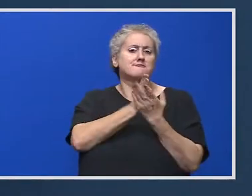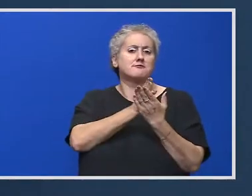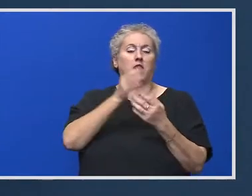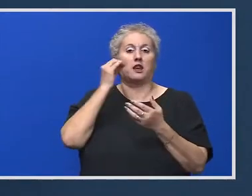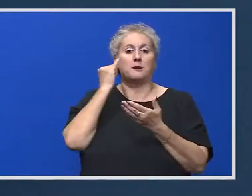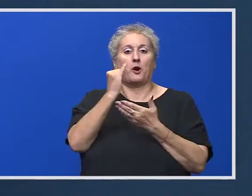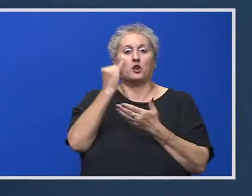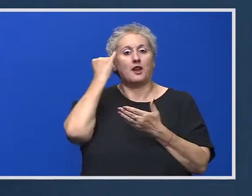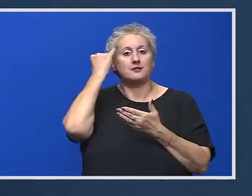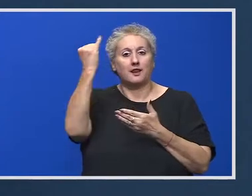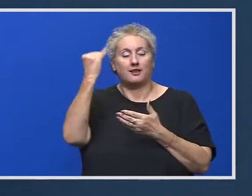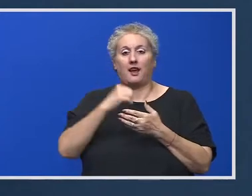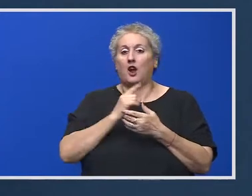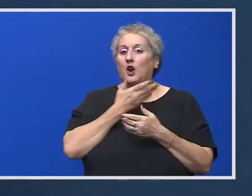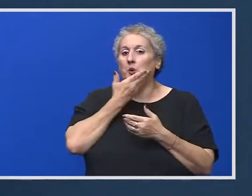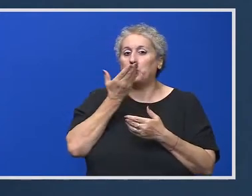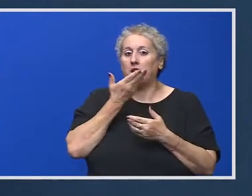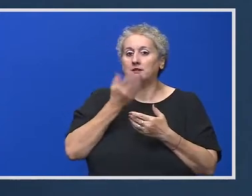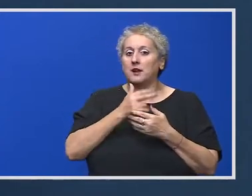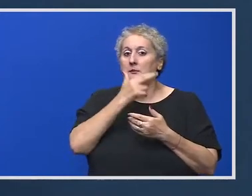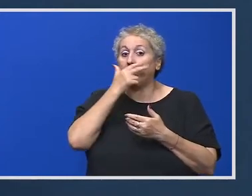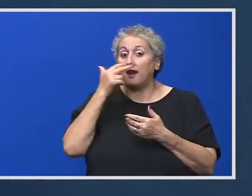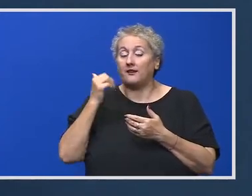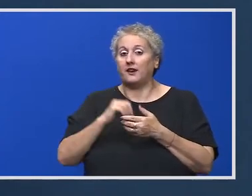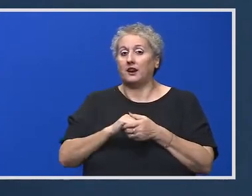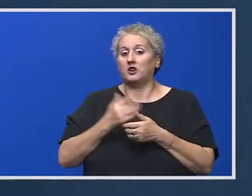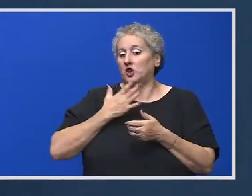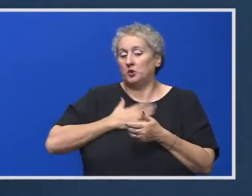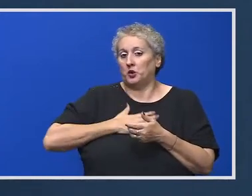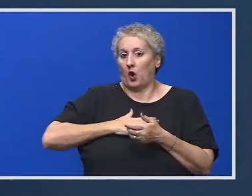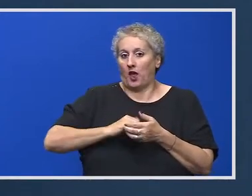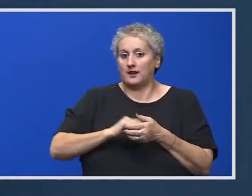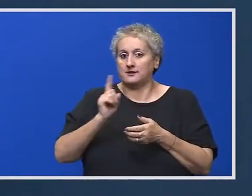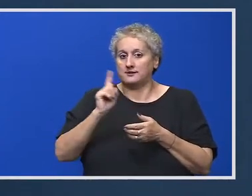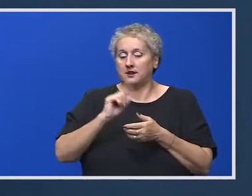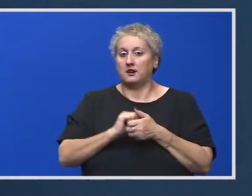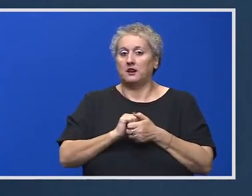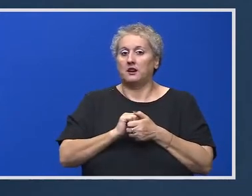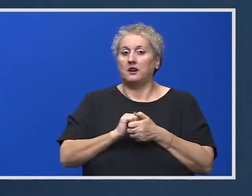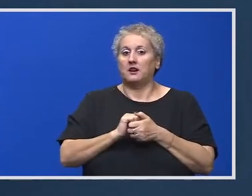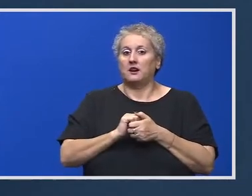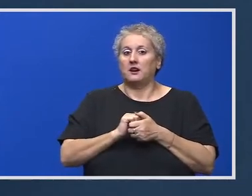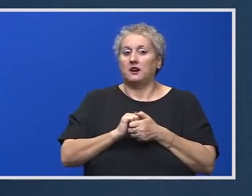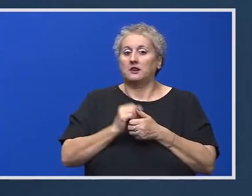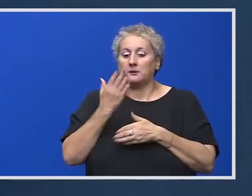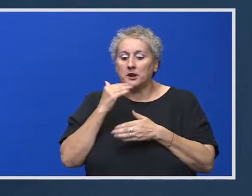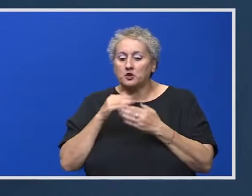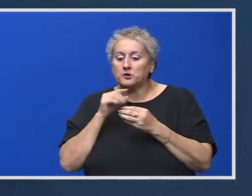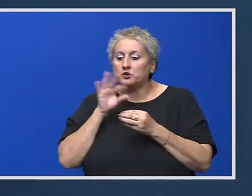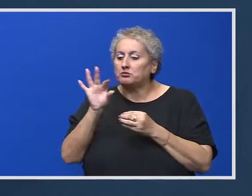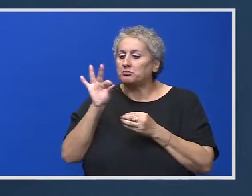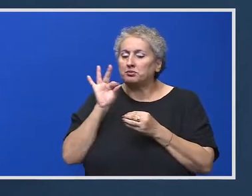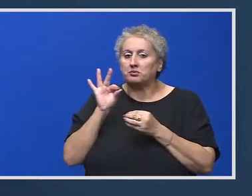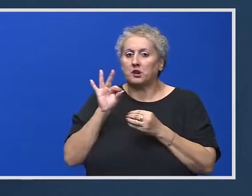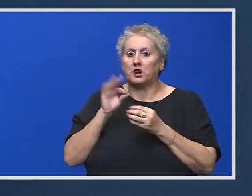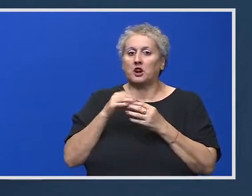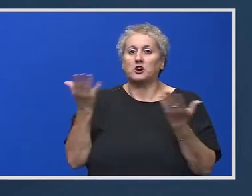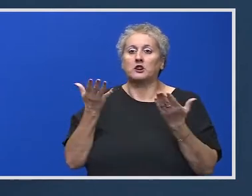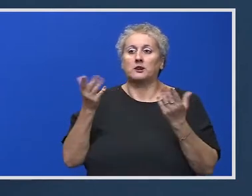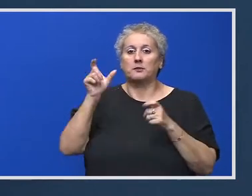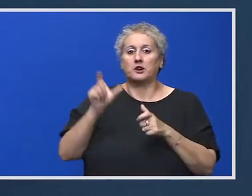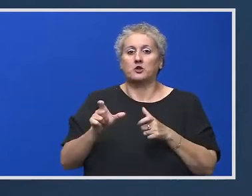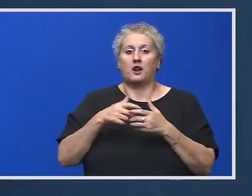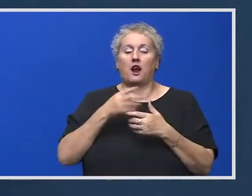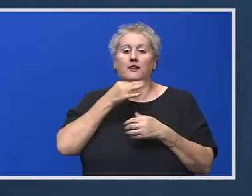Pentru că nu este benefic și pentru că nu doresc să mă substitui celor care